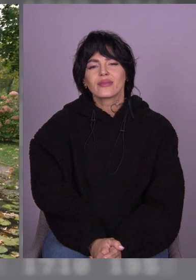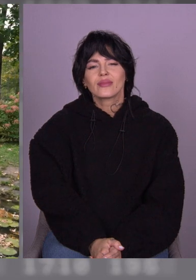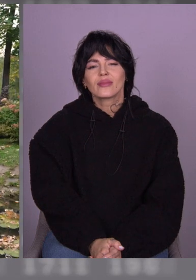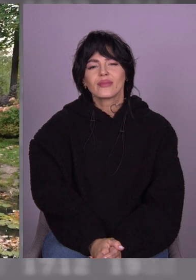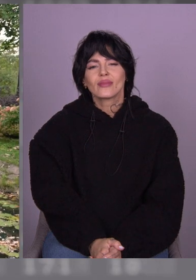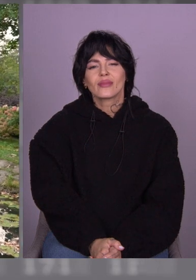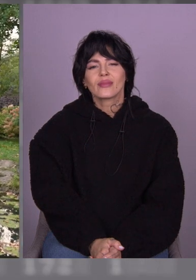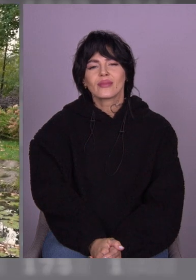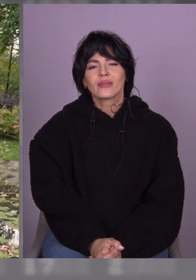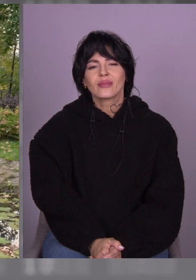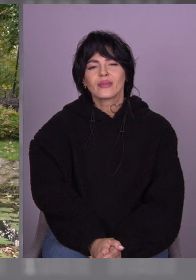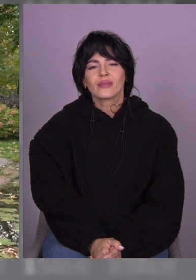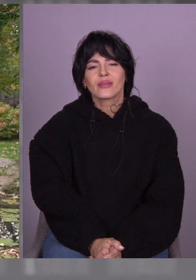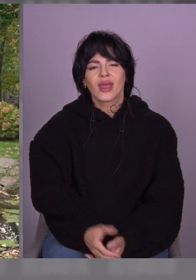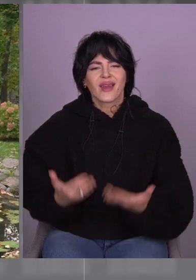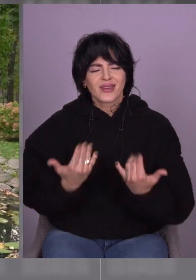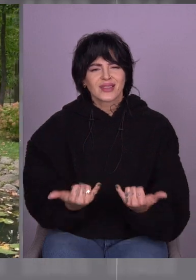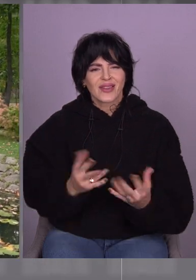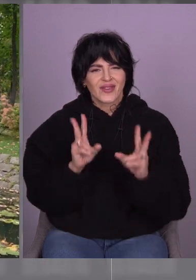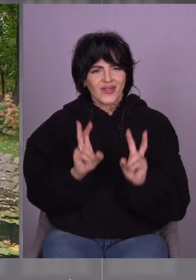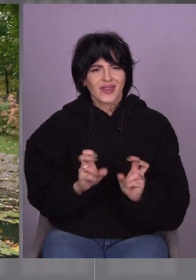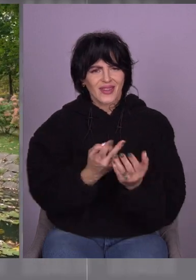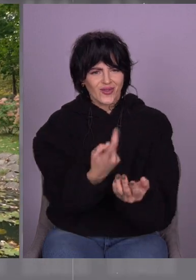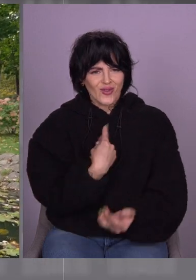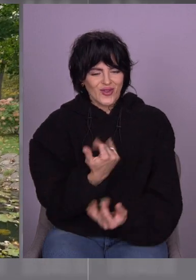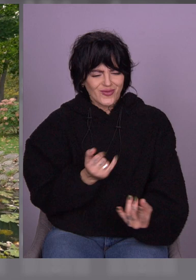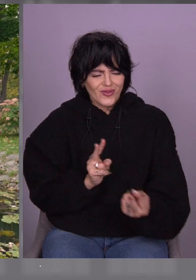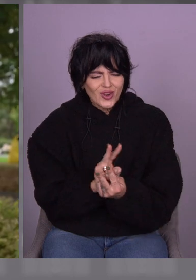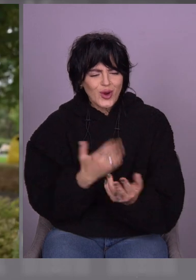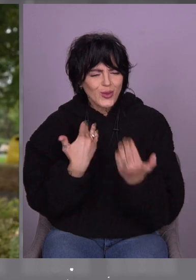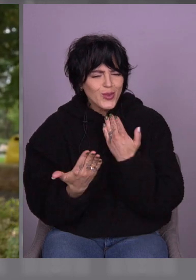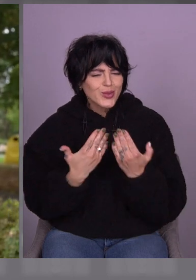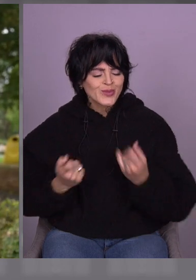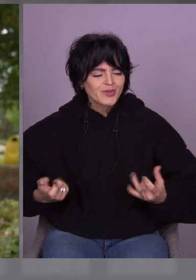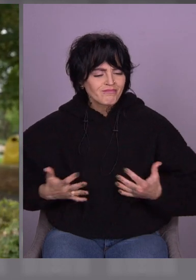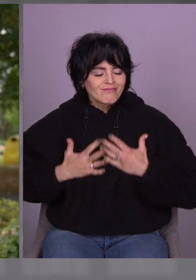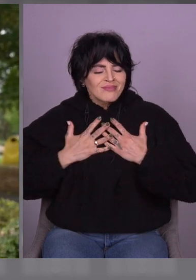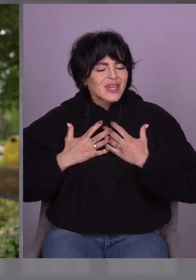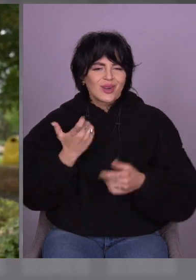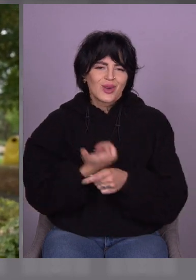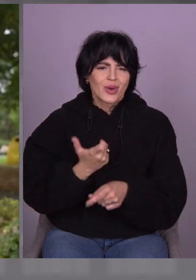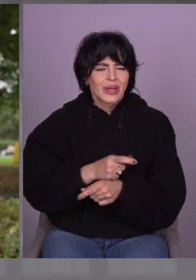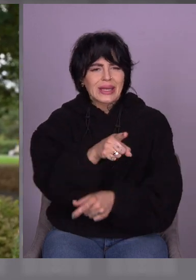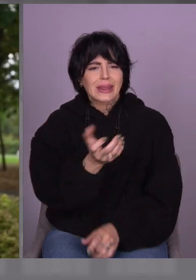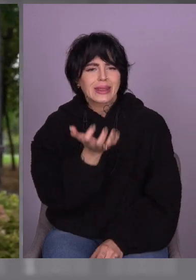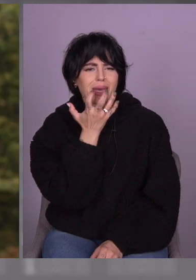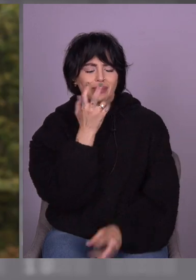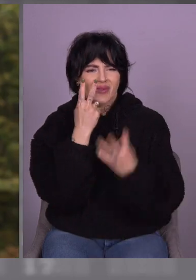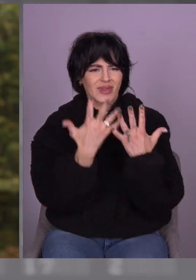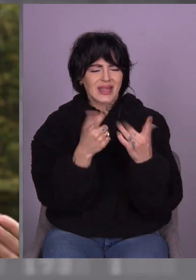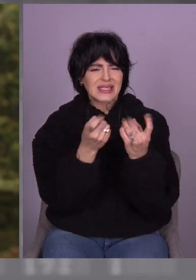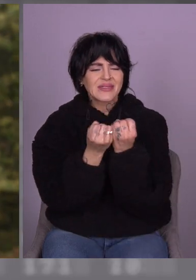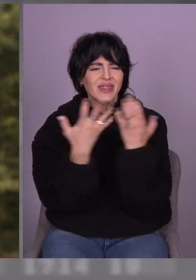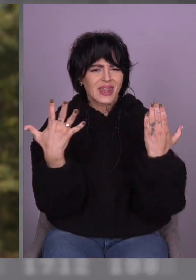Я так надихнулася нашою сьогоднішньою з вами зустрічю, розмовою. Ви дуже тепла, світла людина.